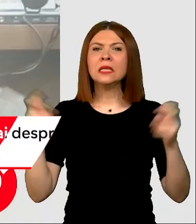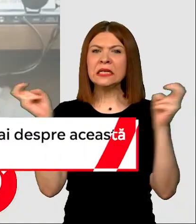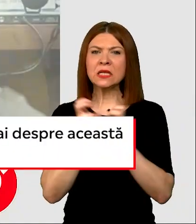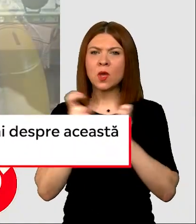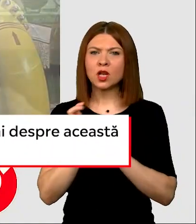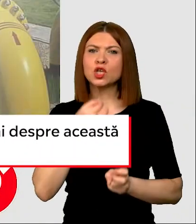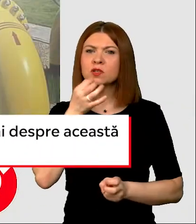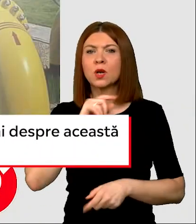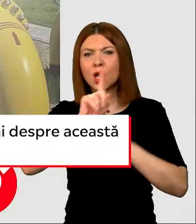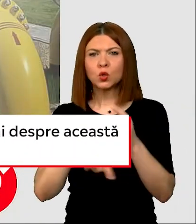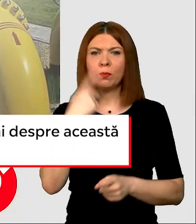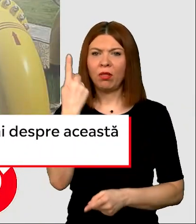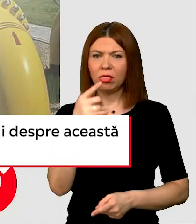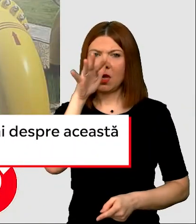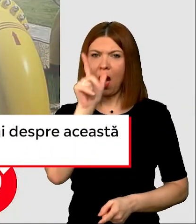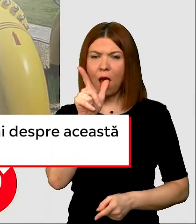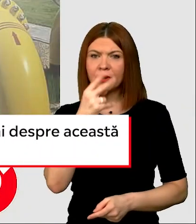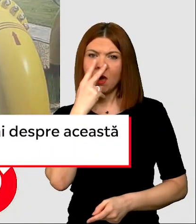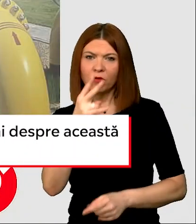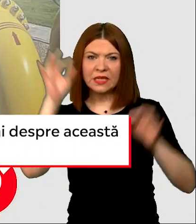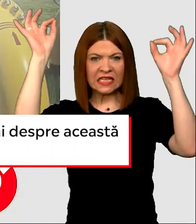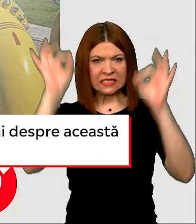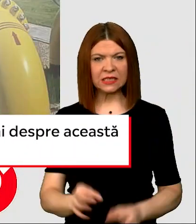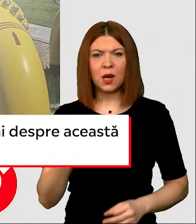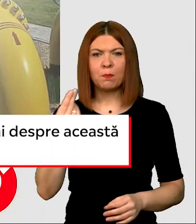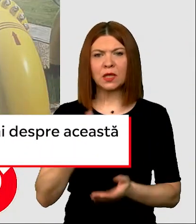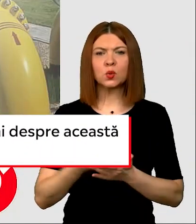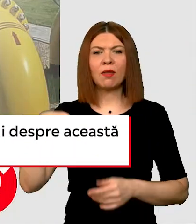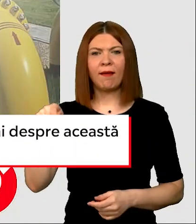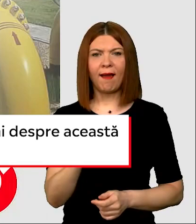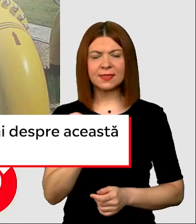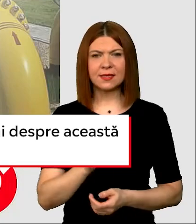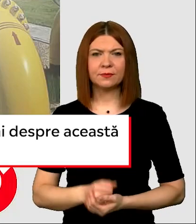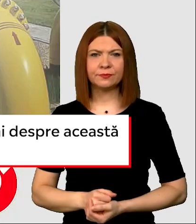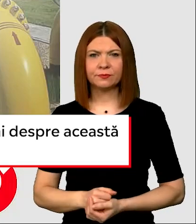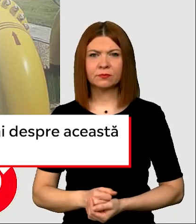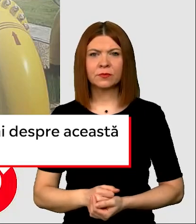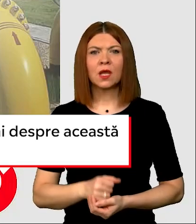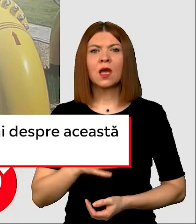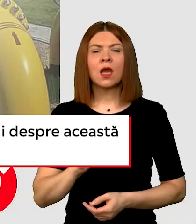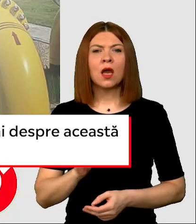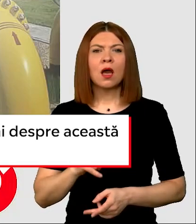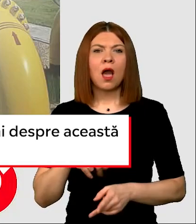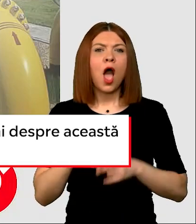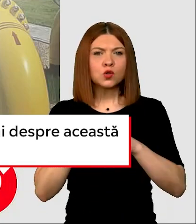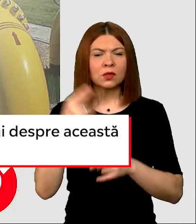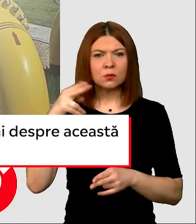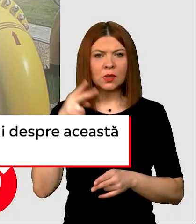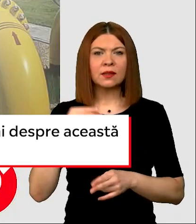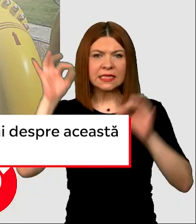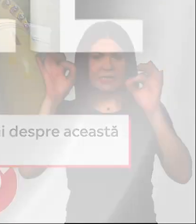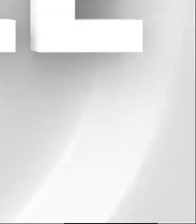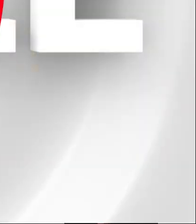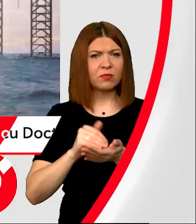Ministrul energiei Virgil Popescu spune că după 1 aprilie vom asista la o scădere a prețului la gaze naturale susținută în mod natural de